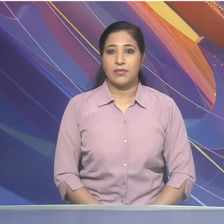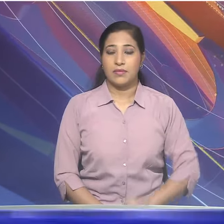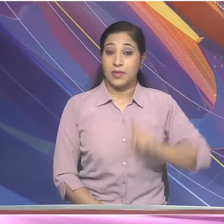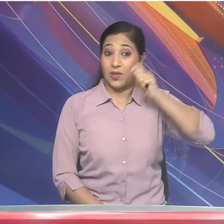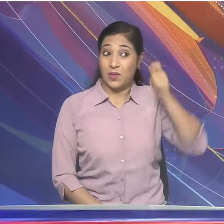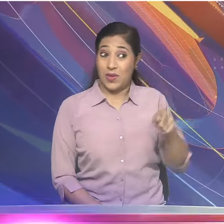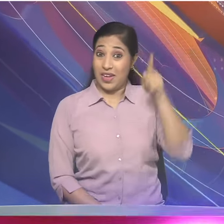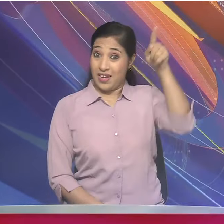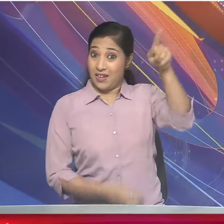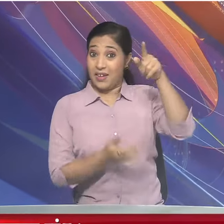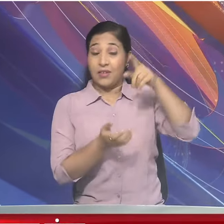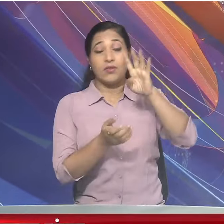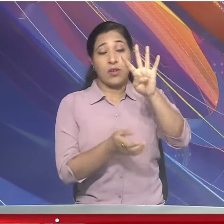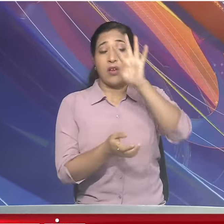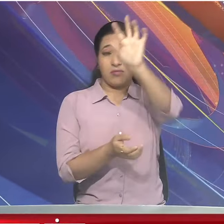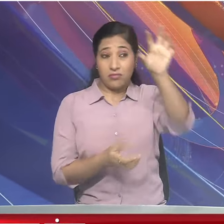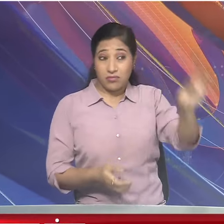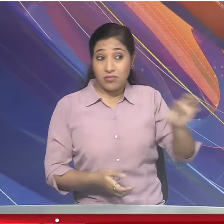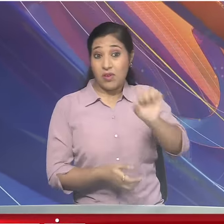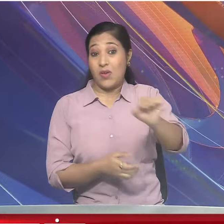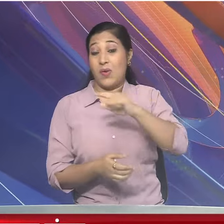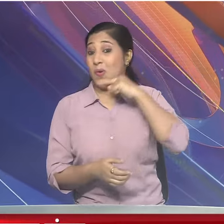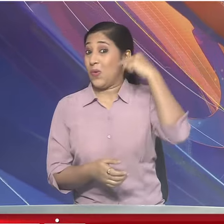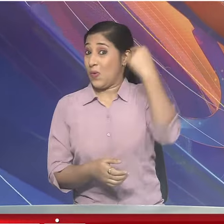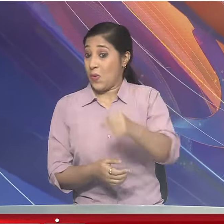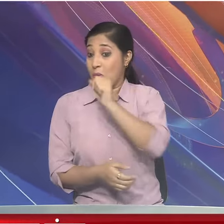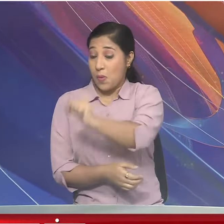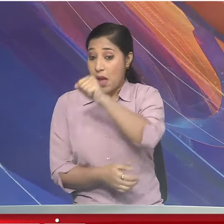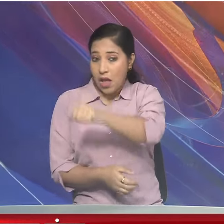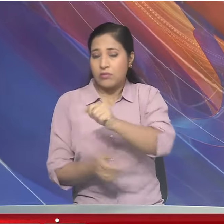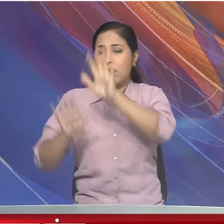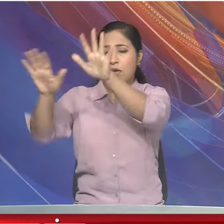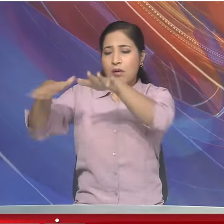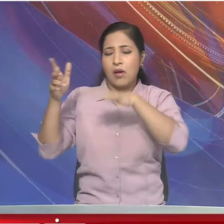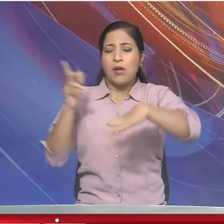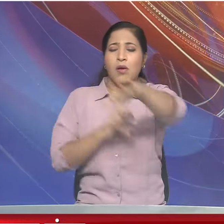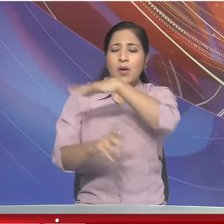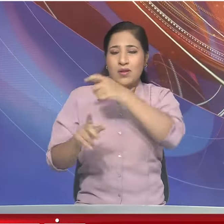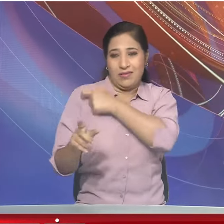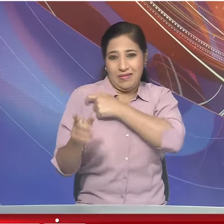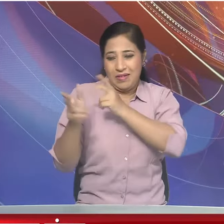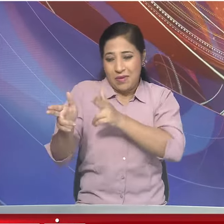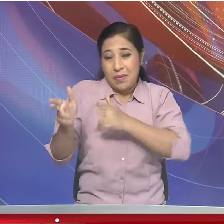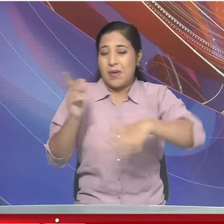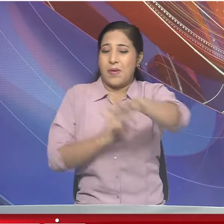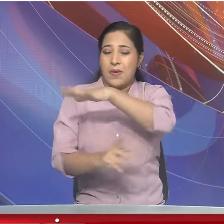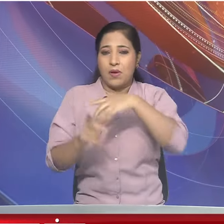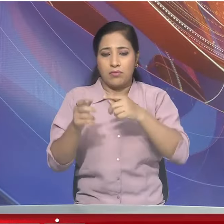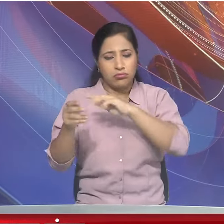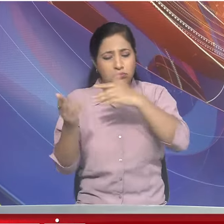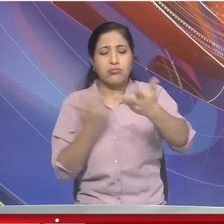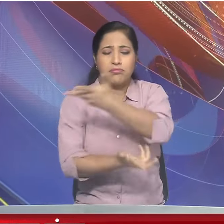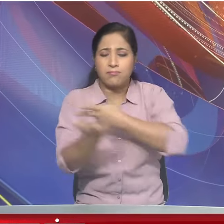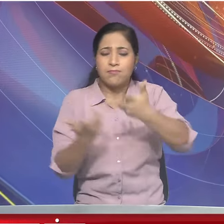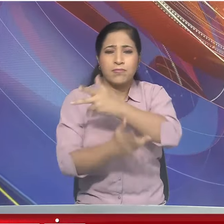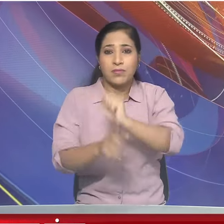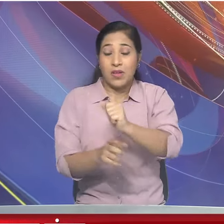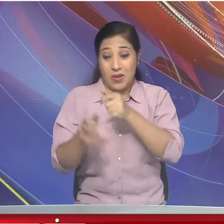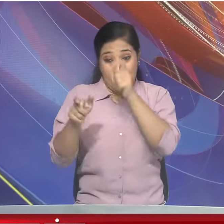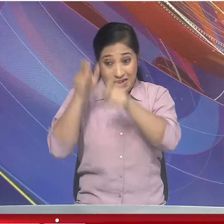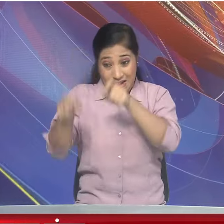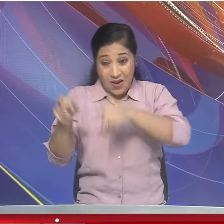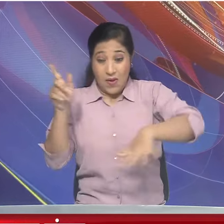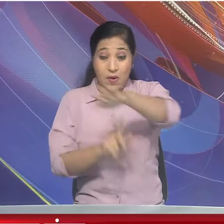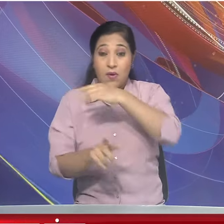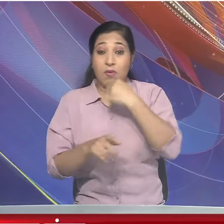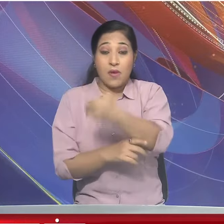युक्रेन के चार क्शेत्रों के लिए रूस का आज से जनमत संग रह युक्रेन के राष्टरपती जेलेस्की ने रूस के नए सेन्य अभियान